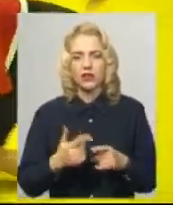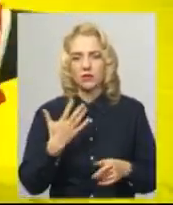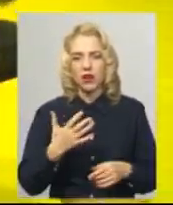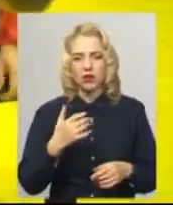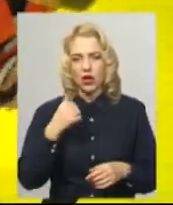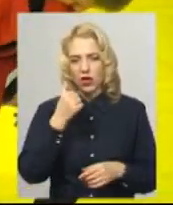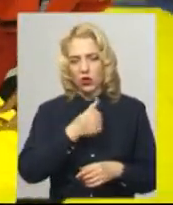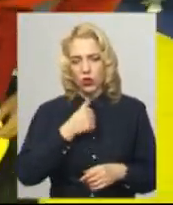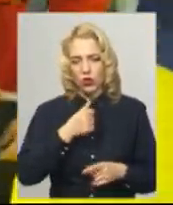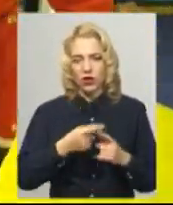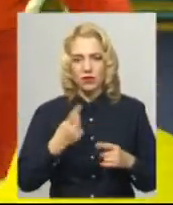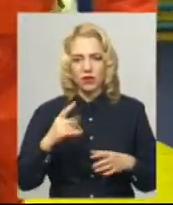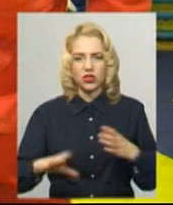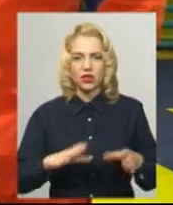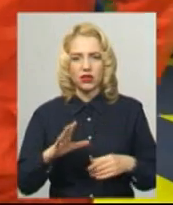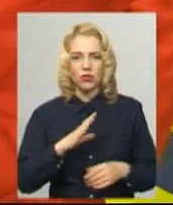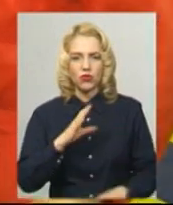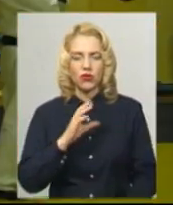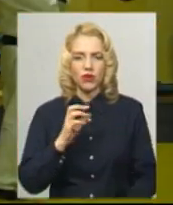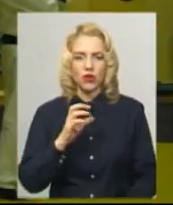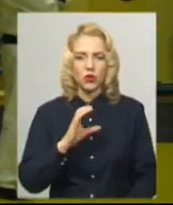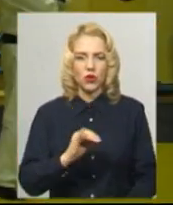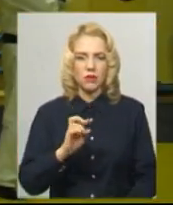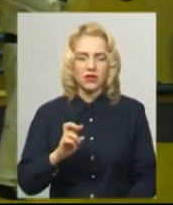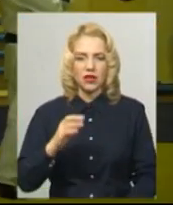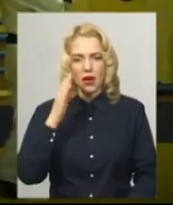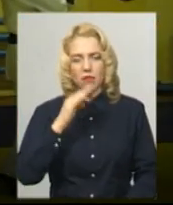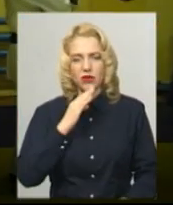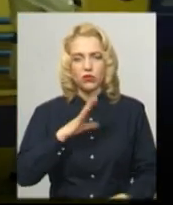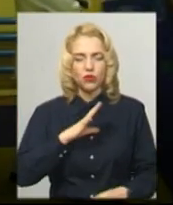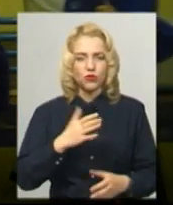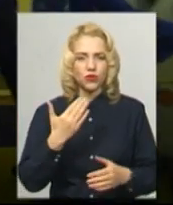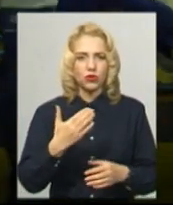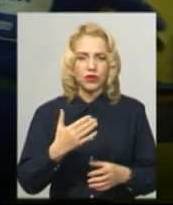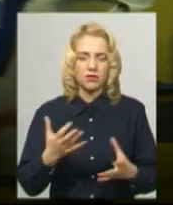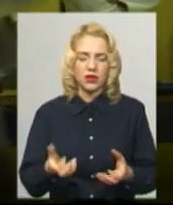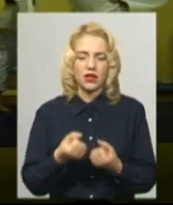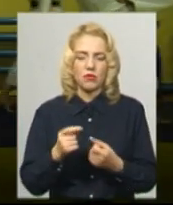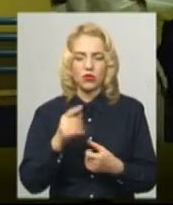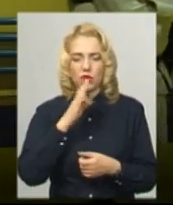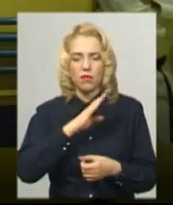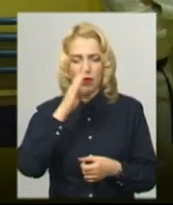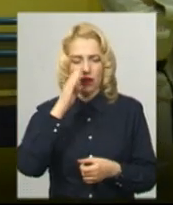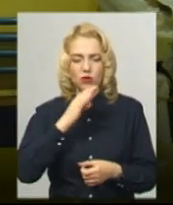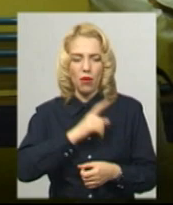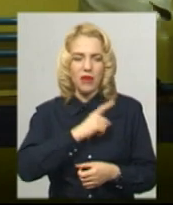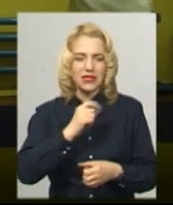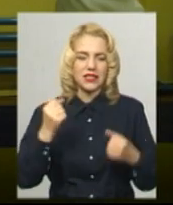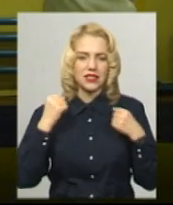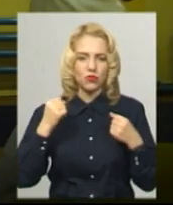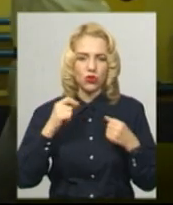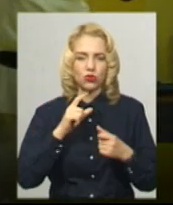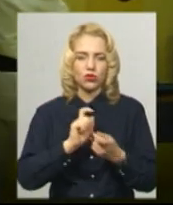років. Першим тренером був його батько, згадує хлопець. Батьки завжди підтримують мене, тому що мене сам батько – майстер спорту зборотьби. Він мене